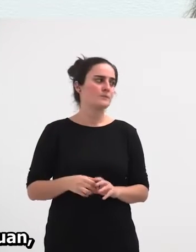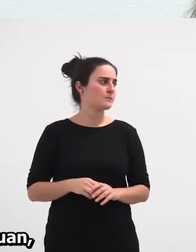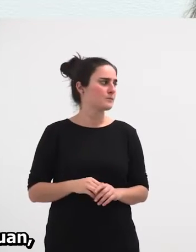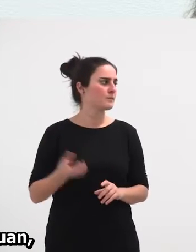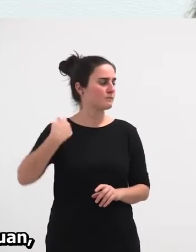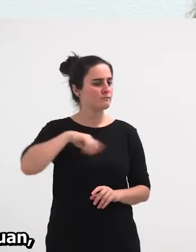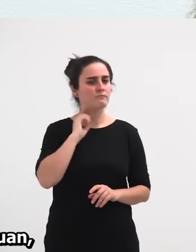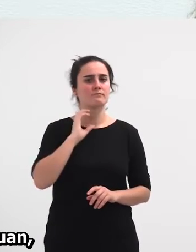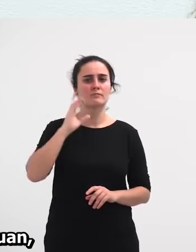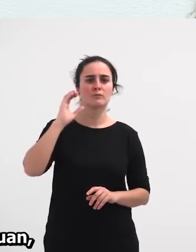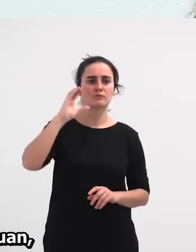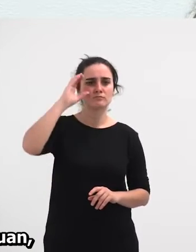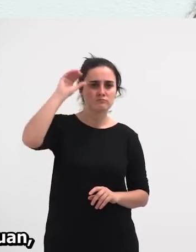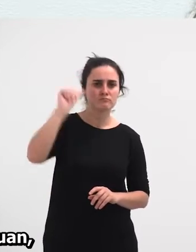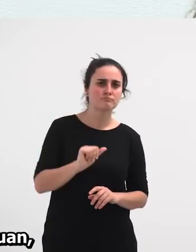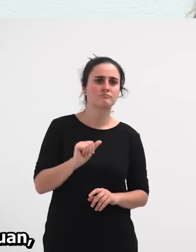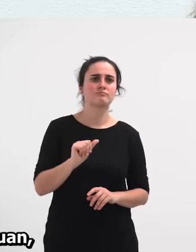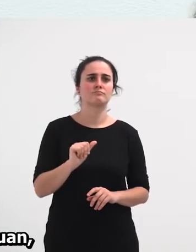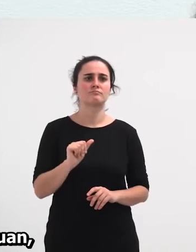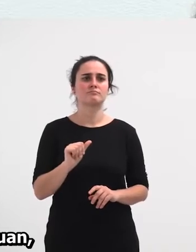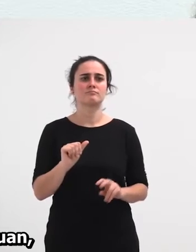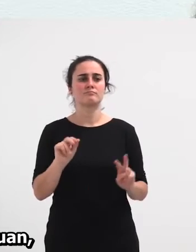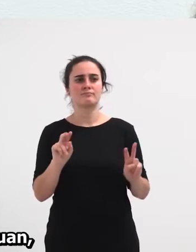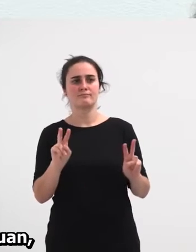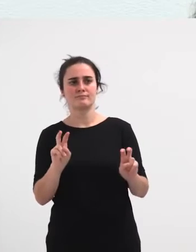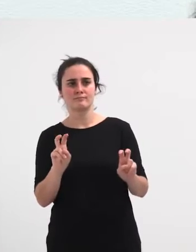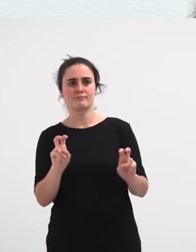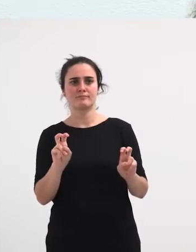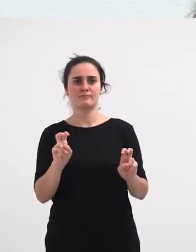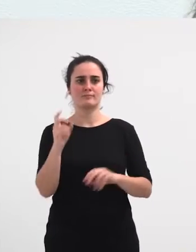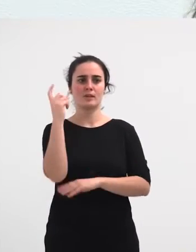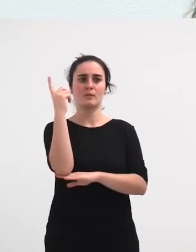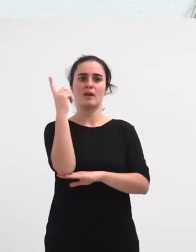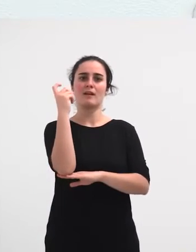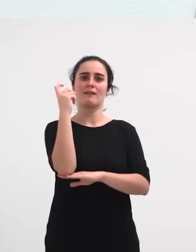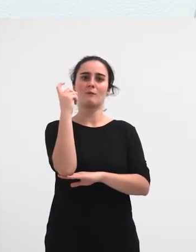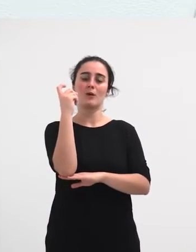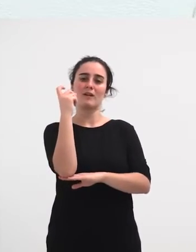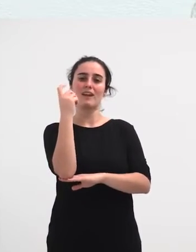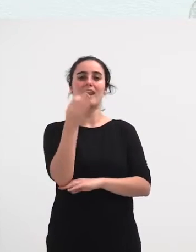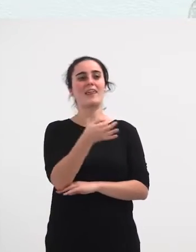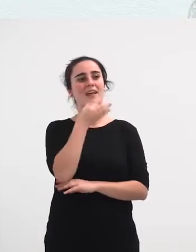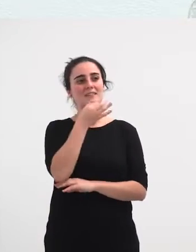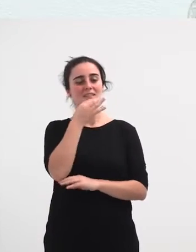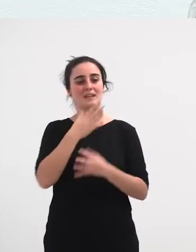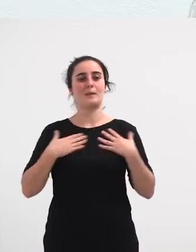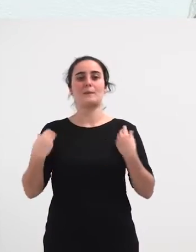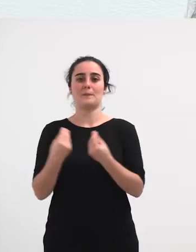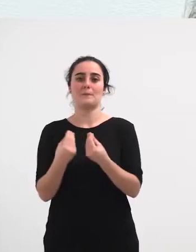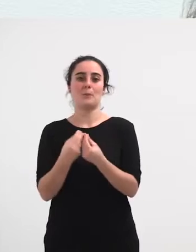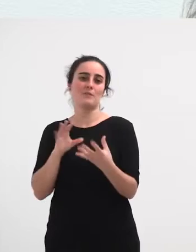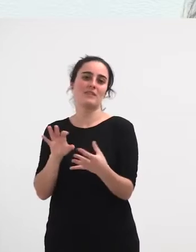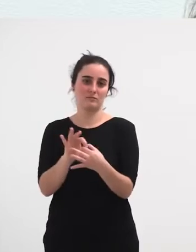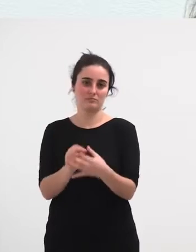arigarelako entzuten gero eta amezu gehiago, alarden esparruan, bizikidetzari lotuta. Bizikidetzara, liburuan